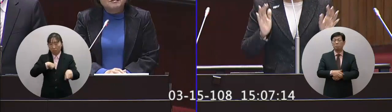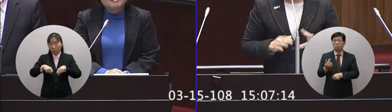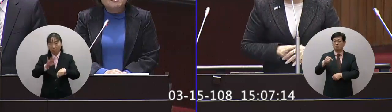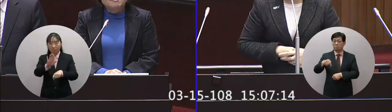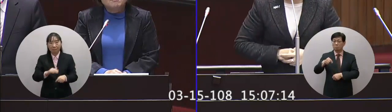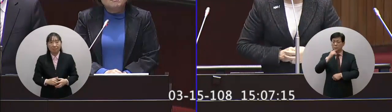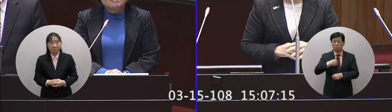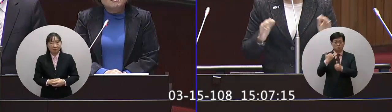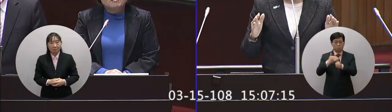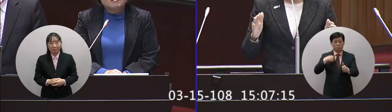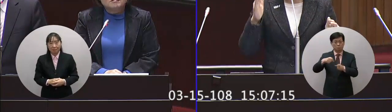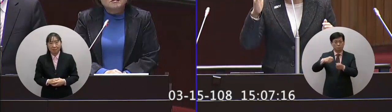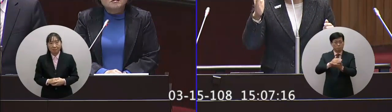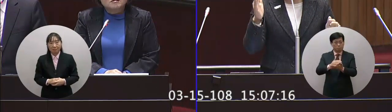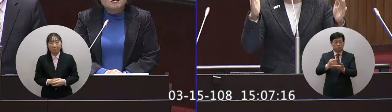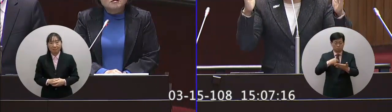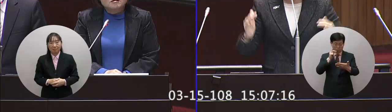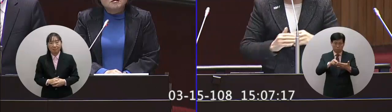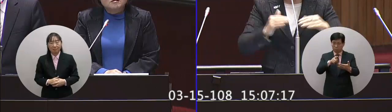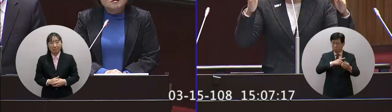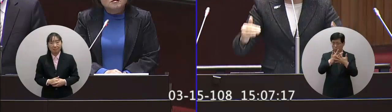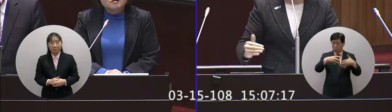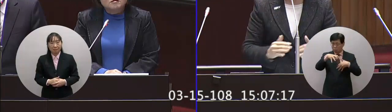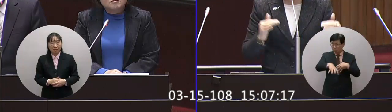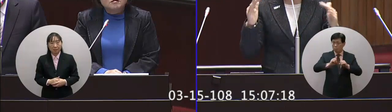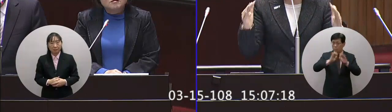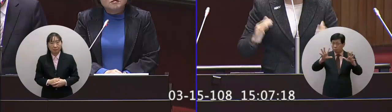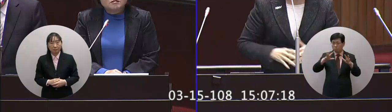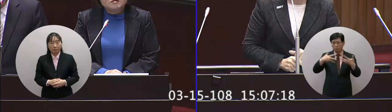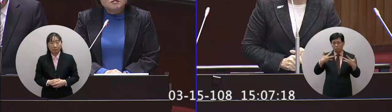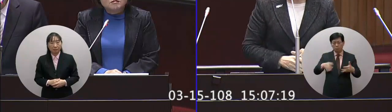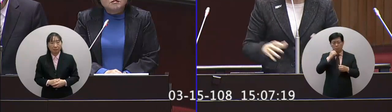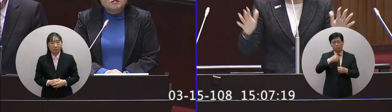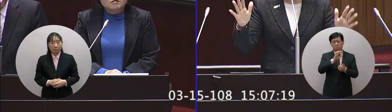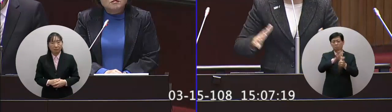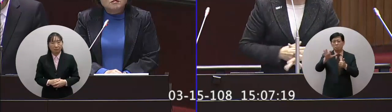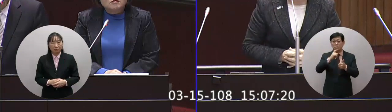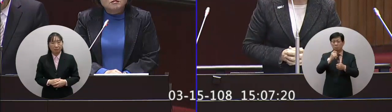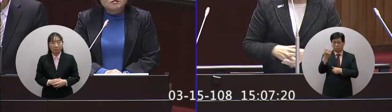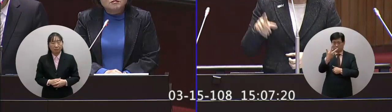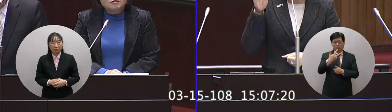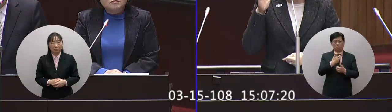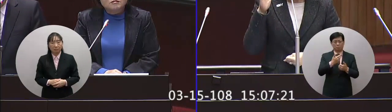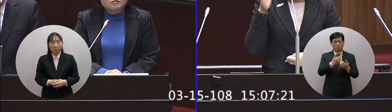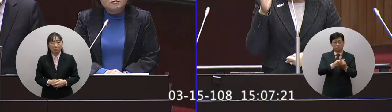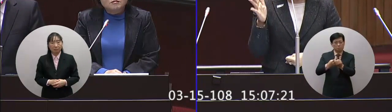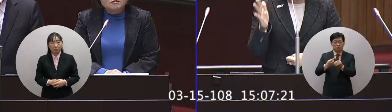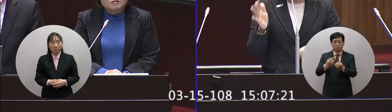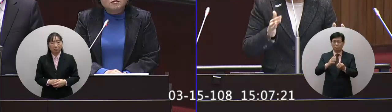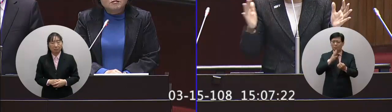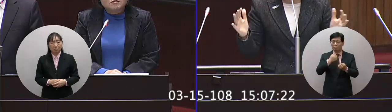這個解雇計畫書裡面我看到你們的網站公布出來的有一些字式的表格裡面有七大項但是